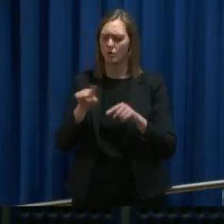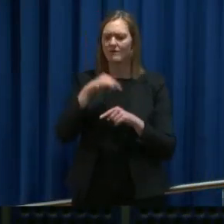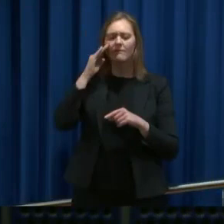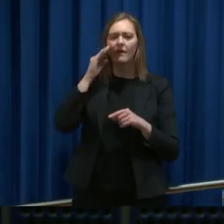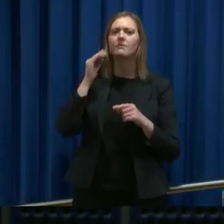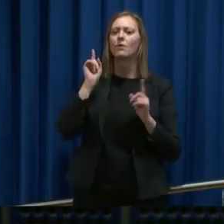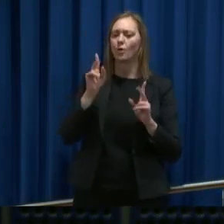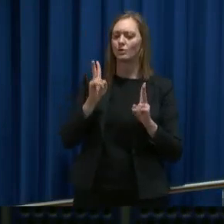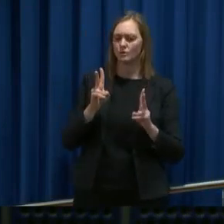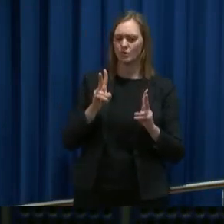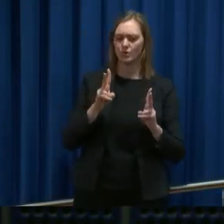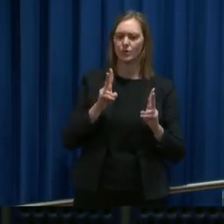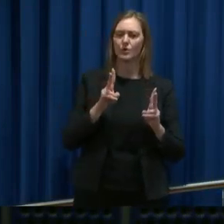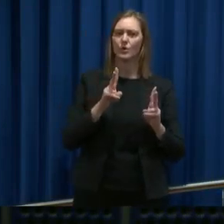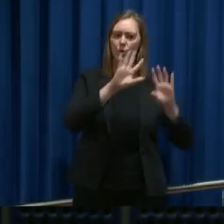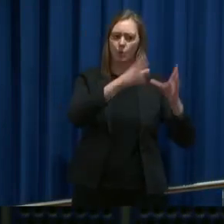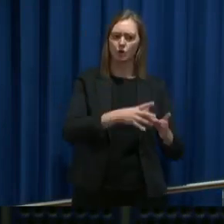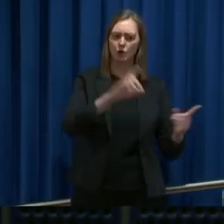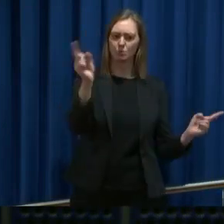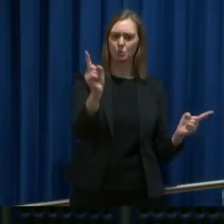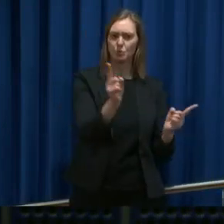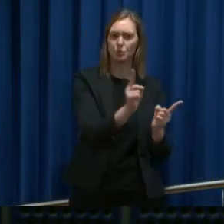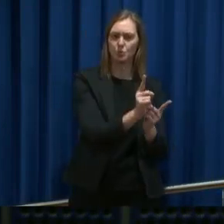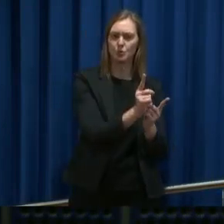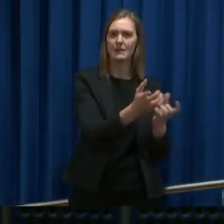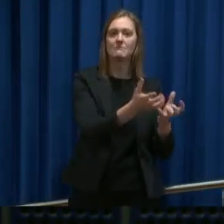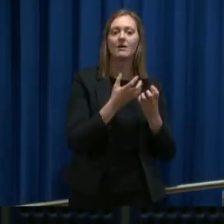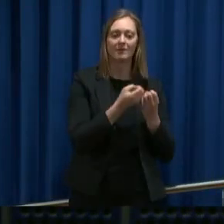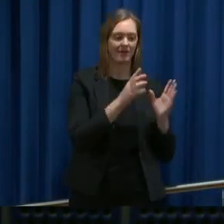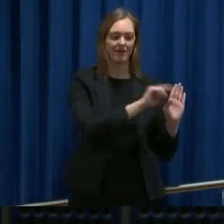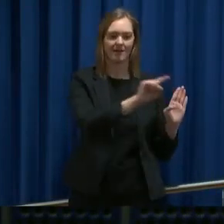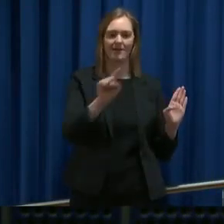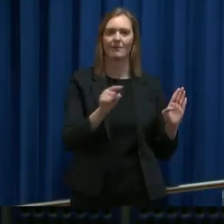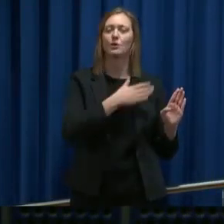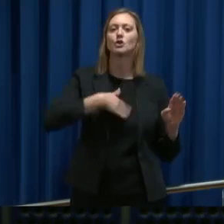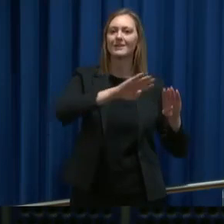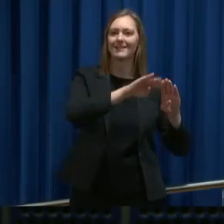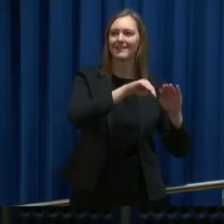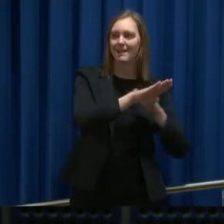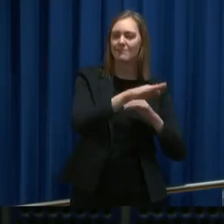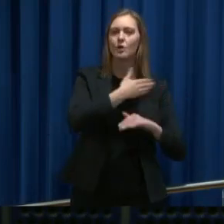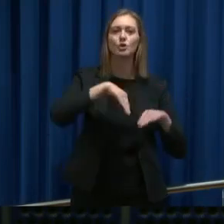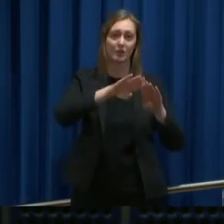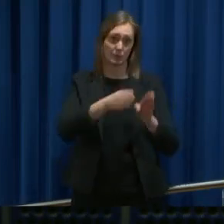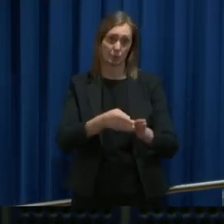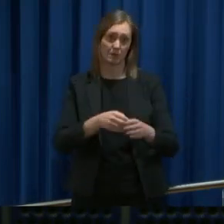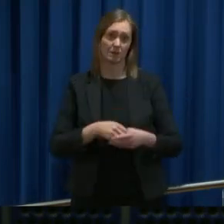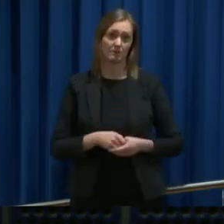det er begynt å bli mangel på utstyr rundt om på både sykehjem og på sykehus.